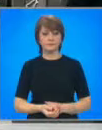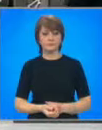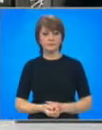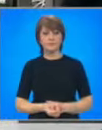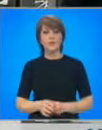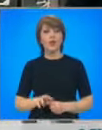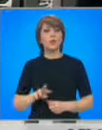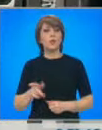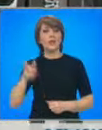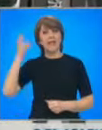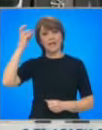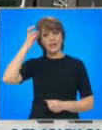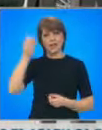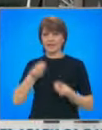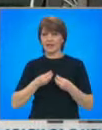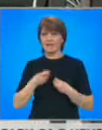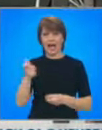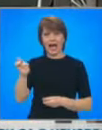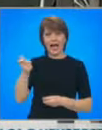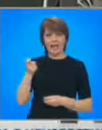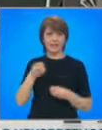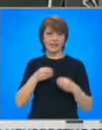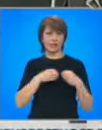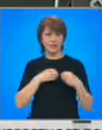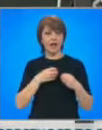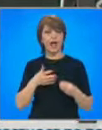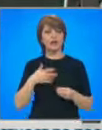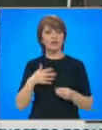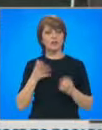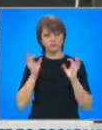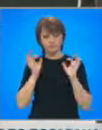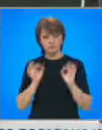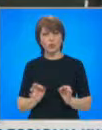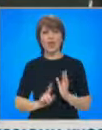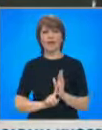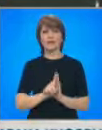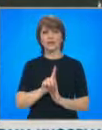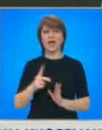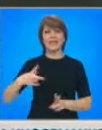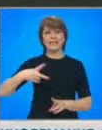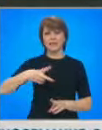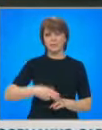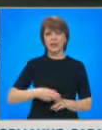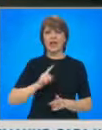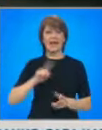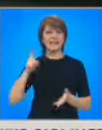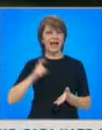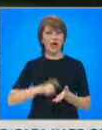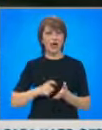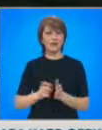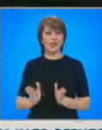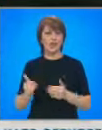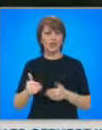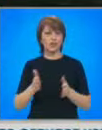Останалите държави членки ни дават кредит на доверие, но искат конкретни резултати, като спиране на контрабандата, ефективен